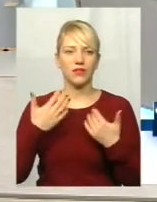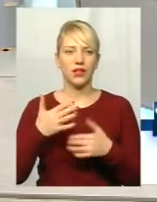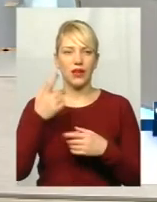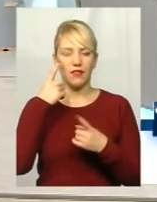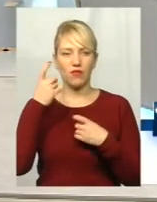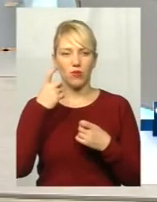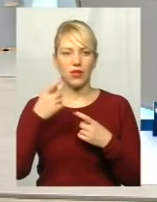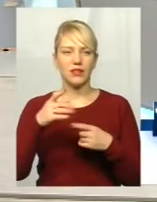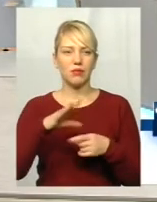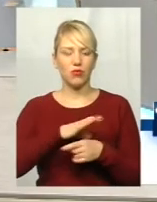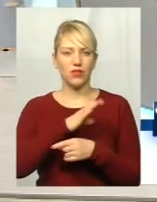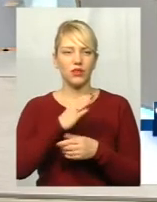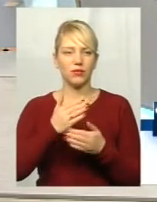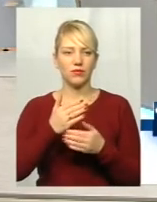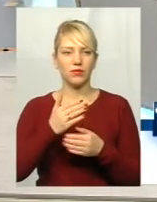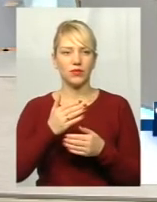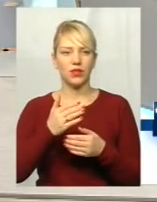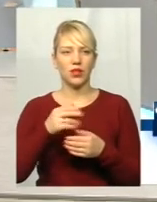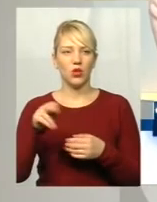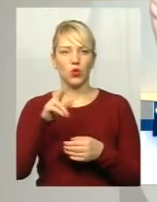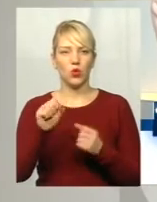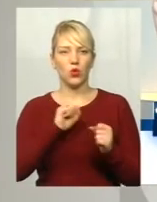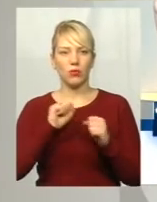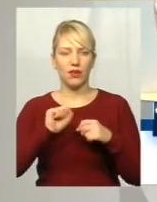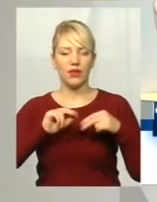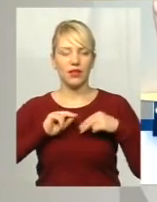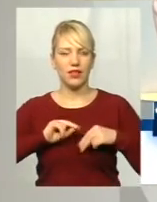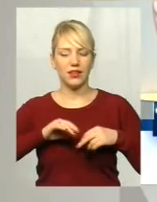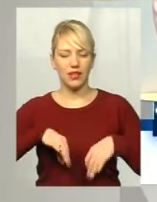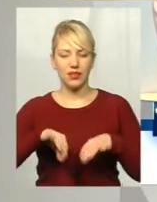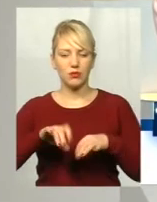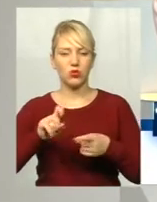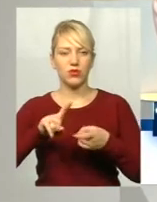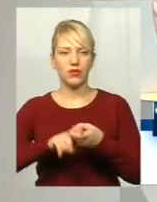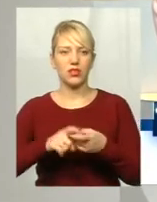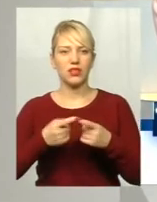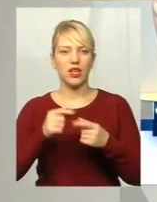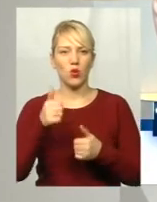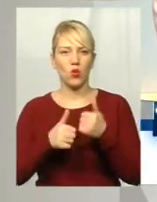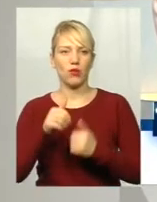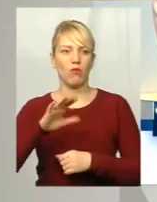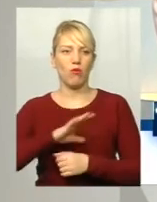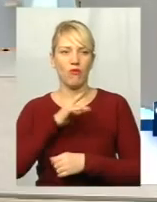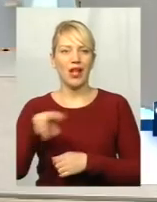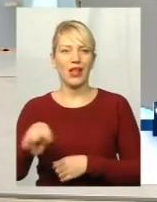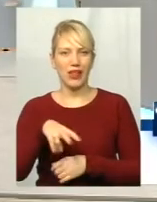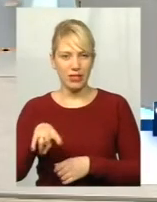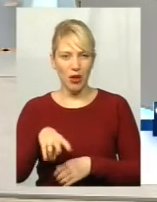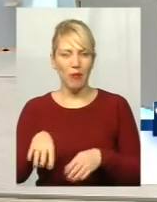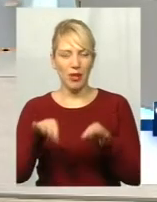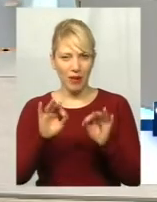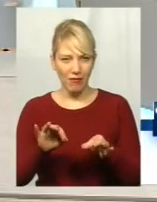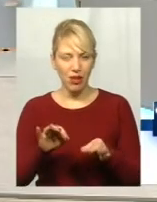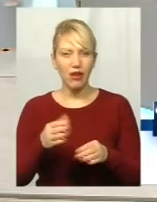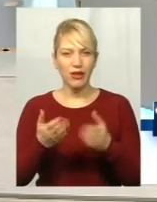стикатися, йти до управління транспорту та зв'язку. Тобто конкурс відбувся в листопаді, якщо мені не зраджує